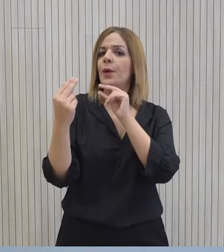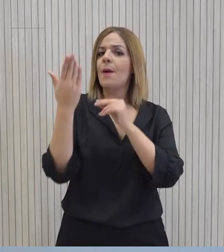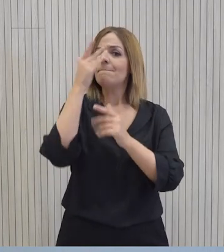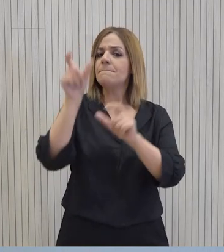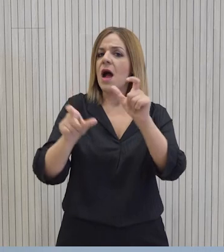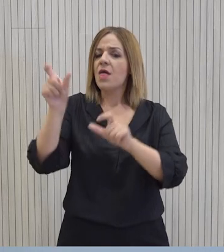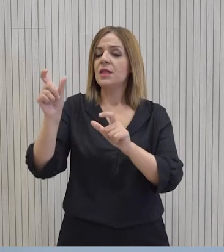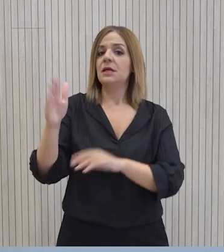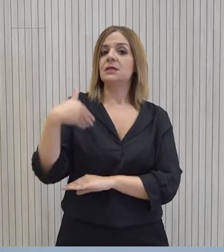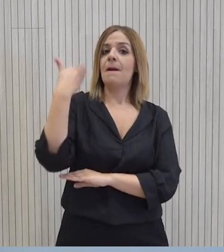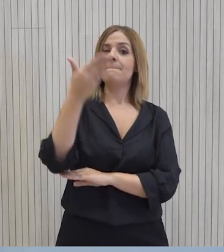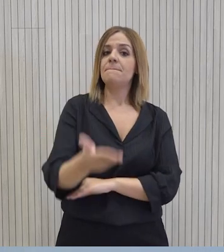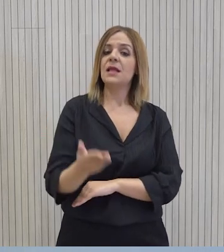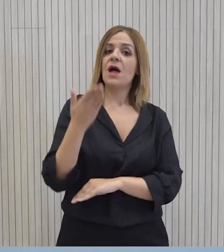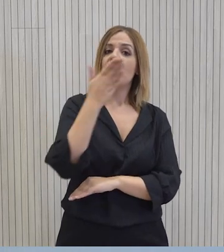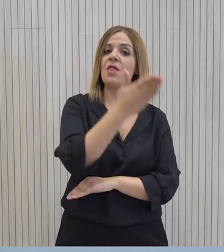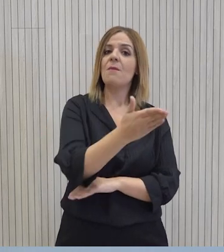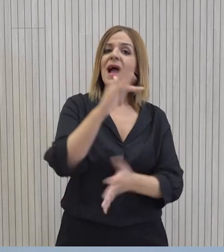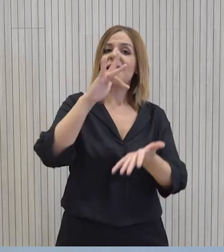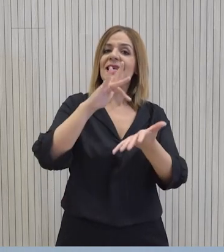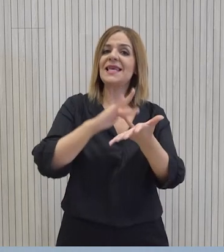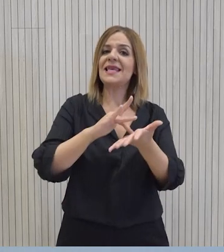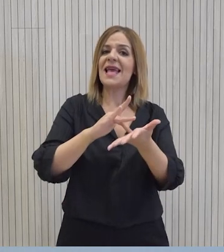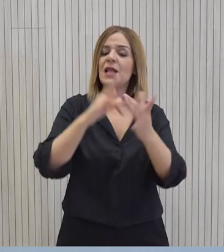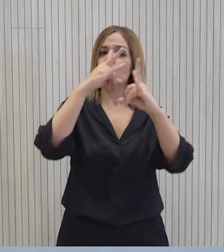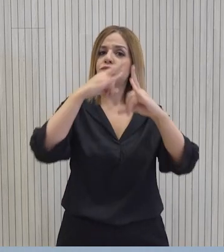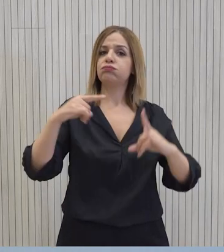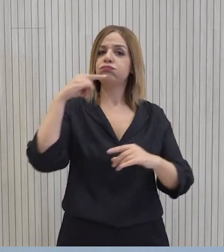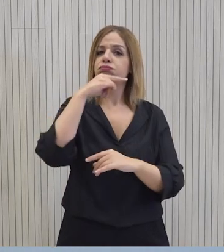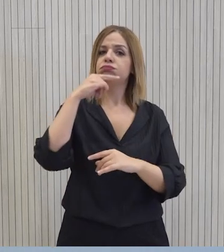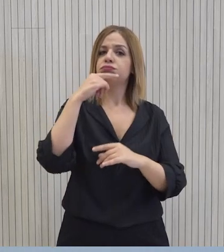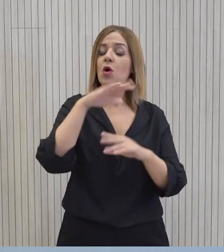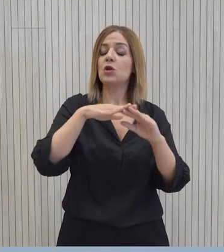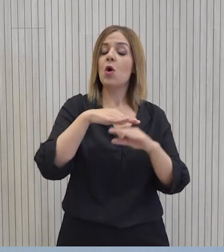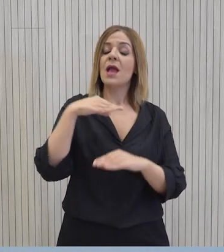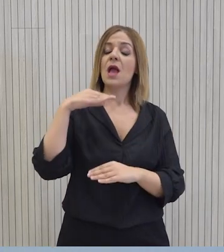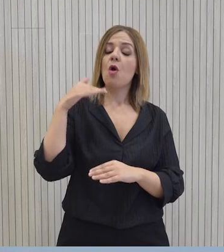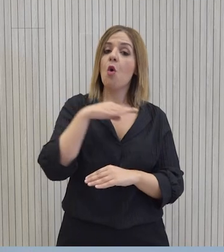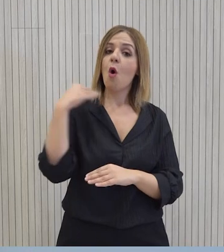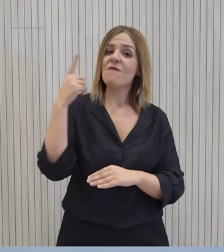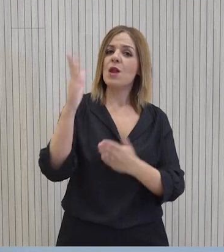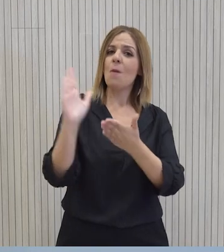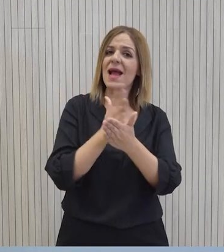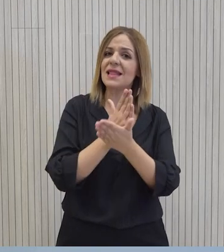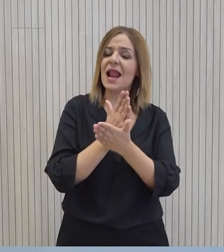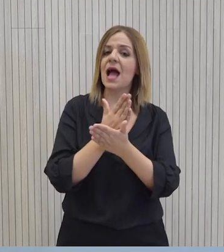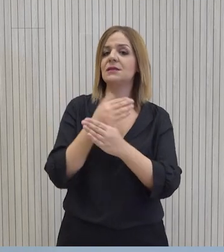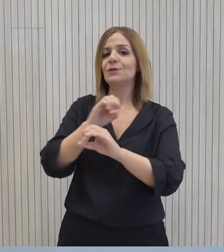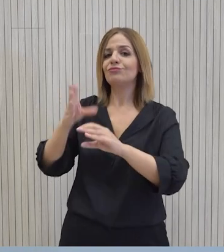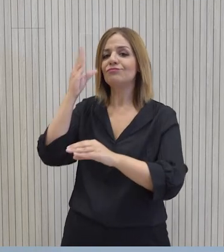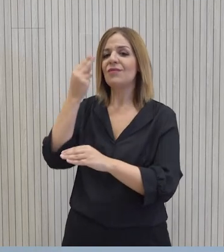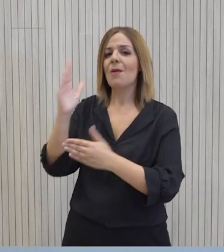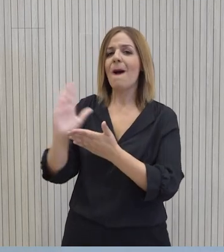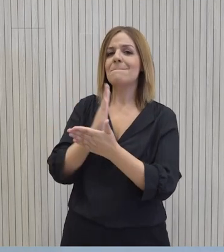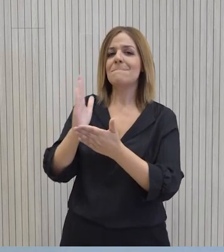με μαθητές και στη συνέχεια θα μεταβεί στο Κέντρο Υποδοχής Μεταναστών στην Κοφήνου, όπου θα τύχει ενημέρωσης από τον Υπουργό Εσωτερικών, κ. Κωνσταντίνο Ιωάννου.